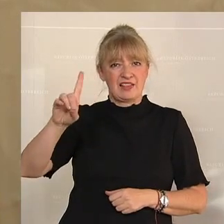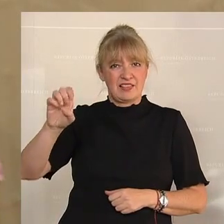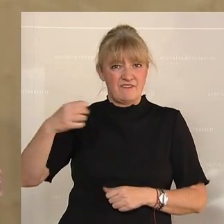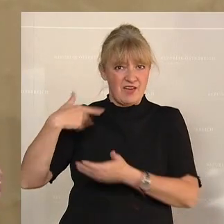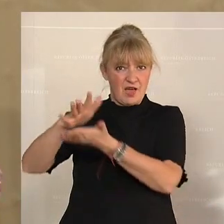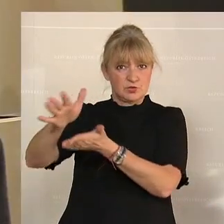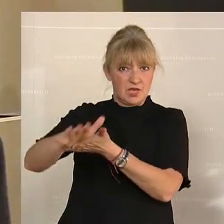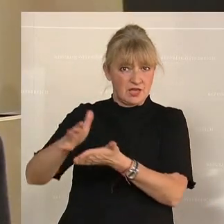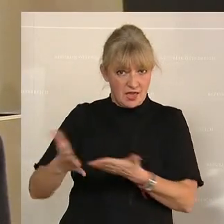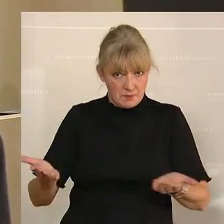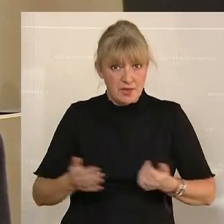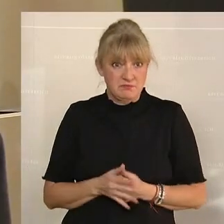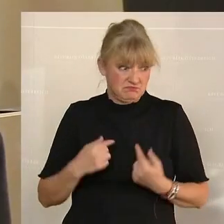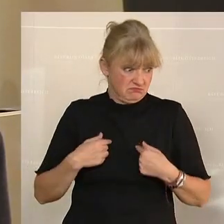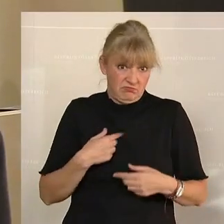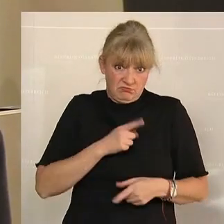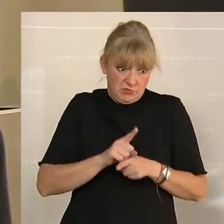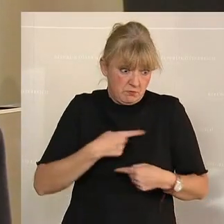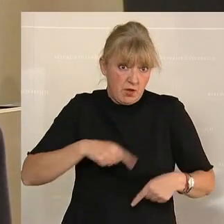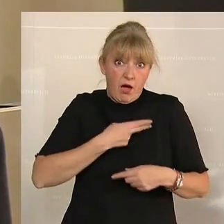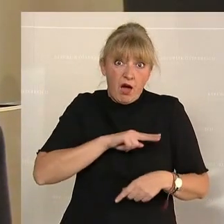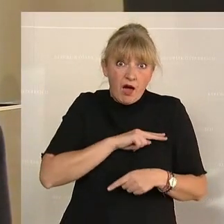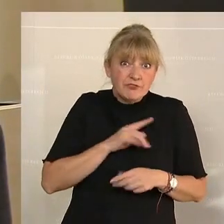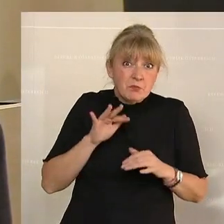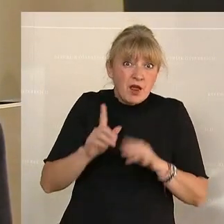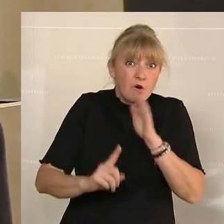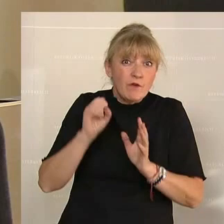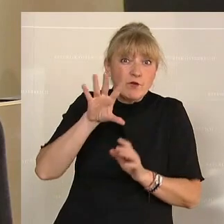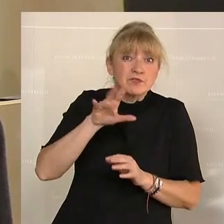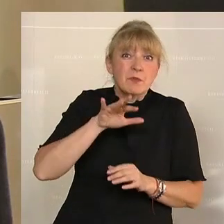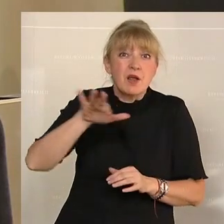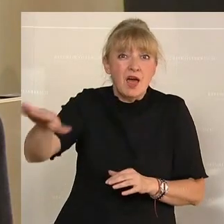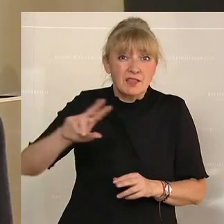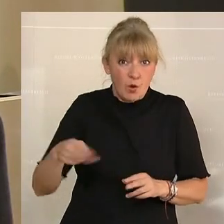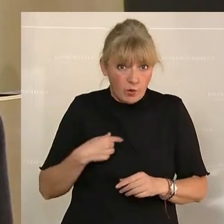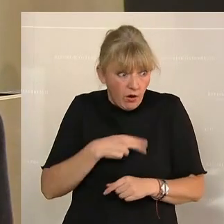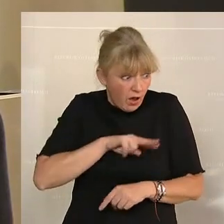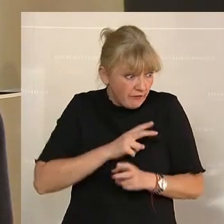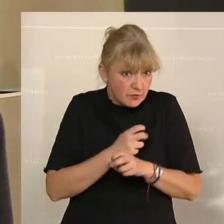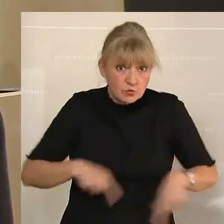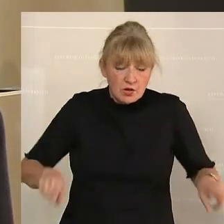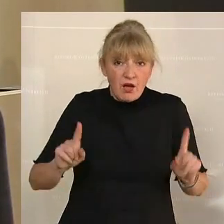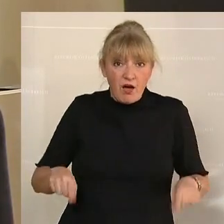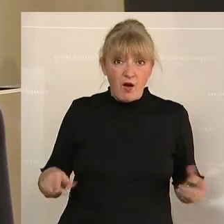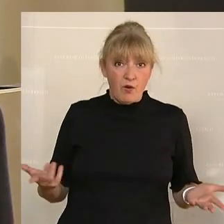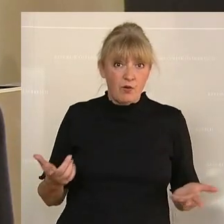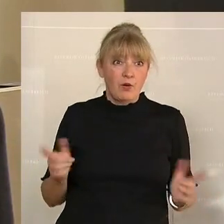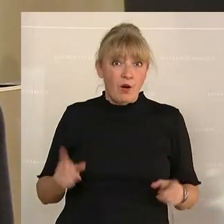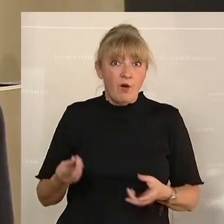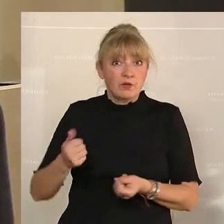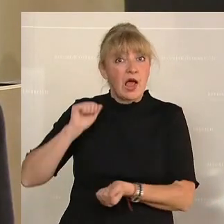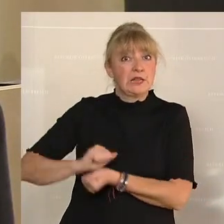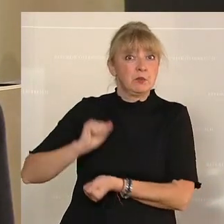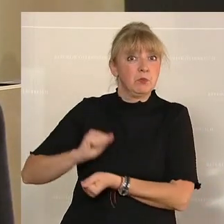wurden, wofür wir ja auch haften in Milliardenhöhe, circa 15 Milliarden Euro und eine Gelddruckmaschine